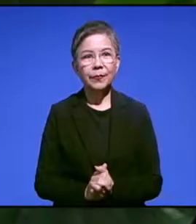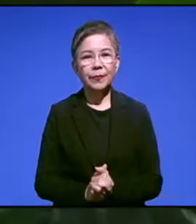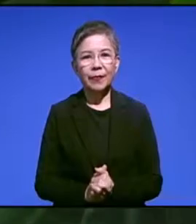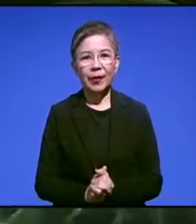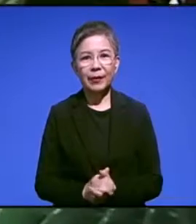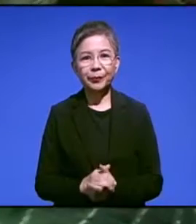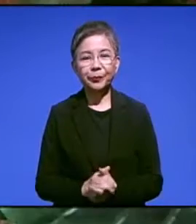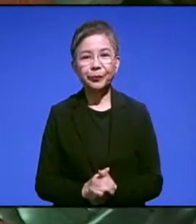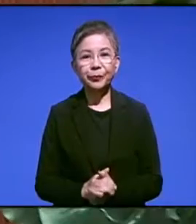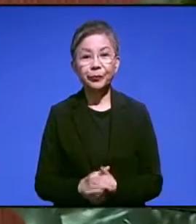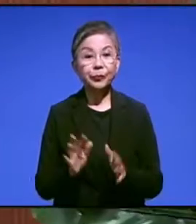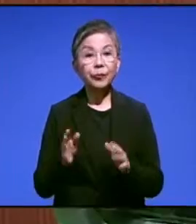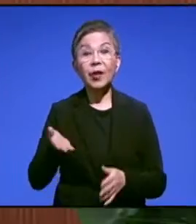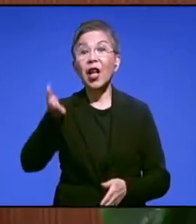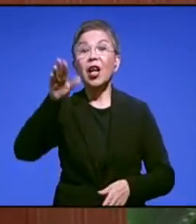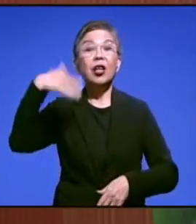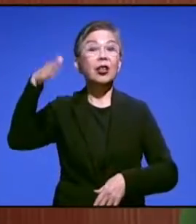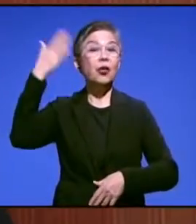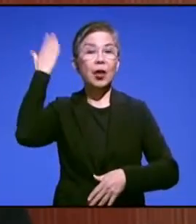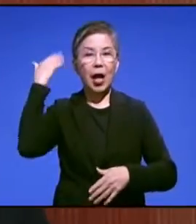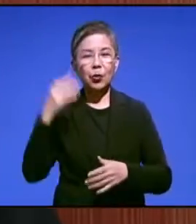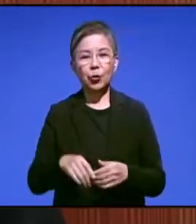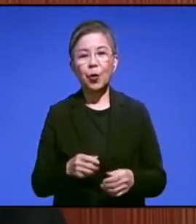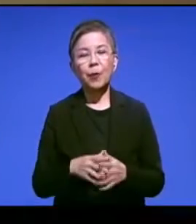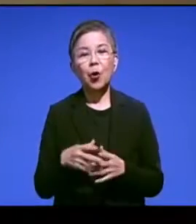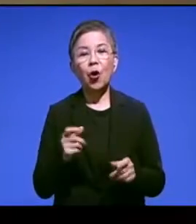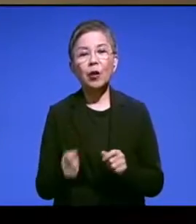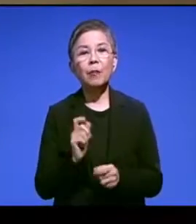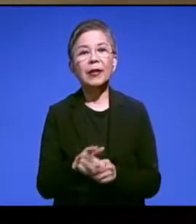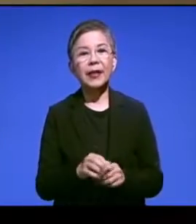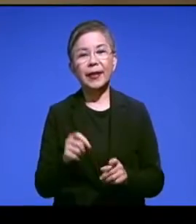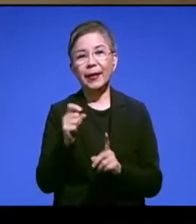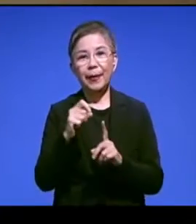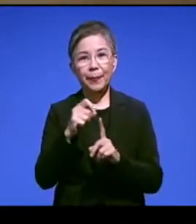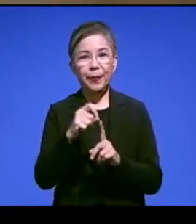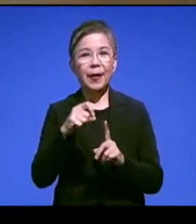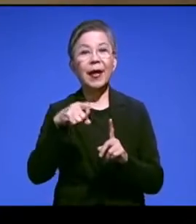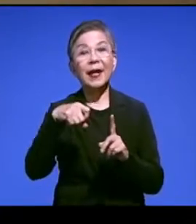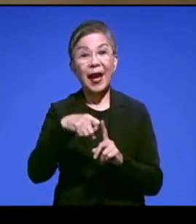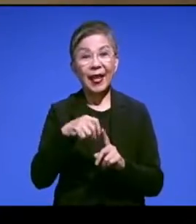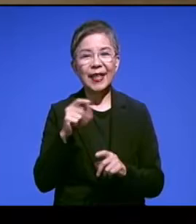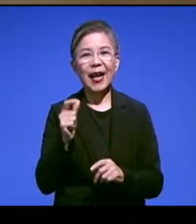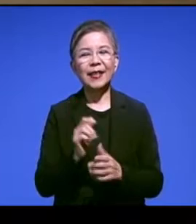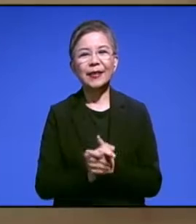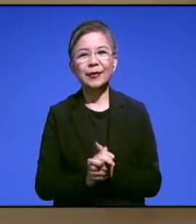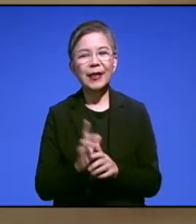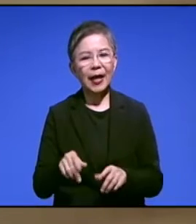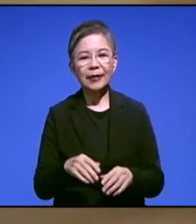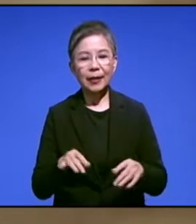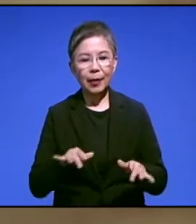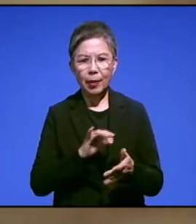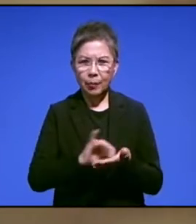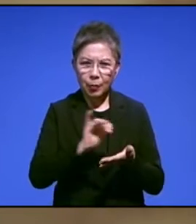Jika pada hut DKI sebelumnya masyarakat berbelanja murah di Pekan Raya Jakarta, maka kali ini potongan harga ada di beberapa